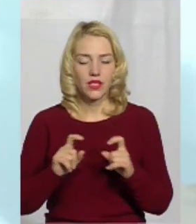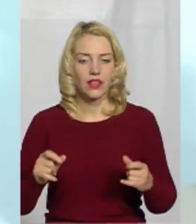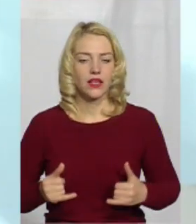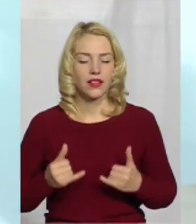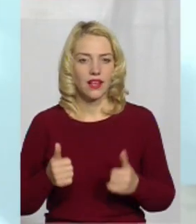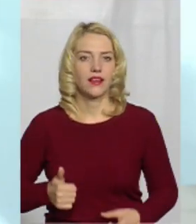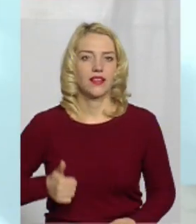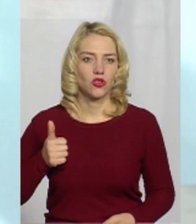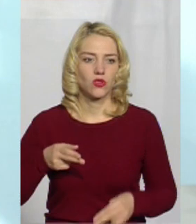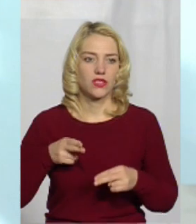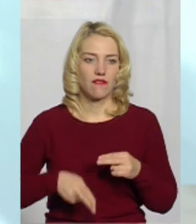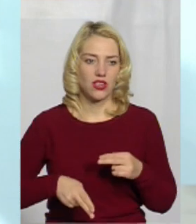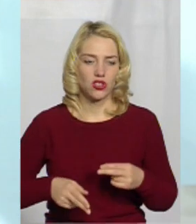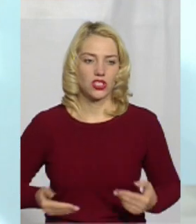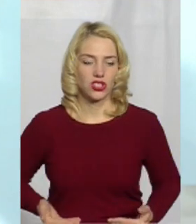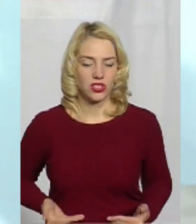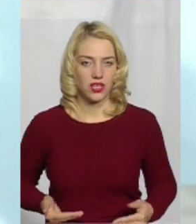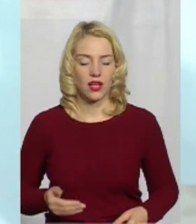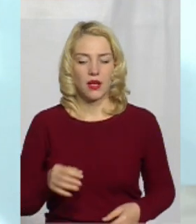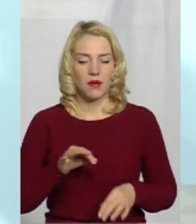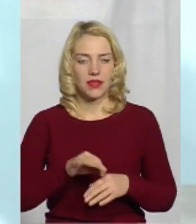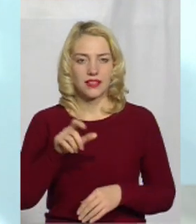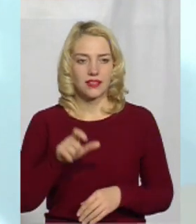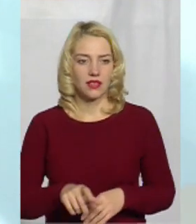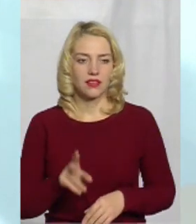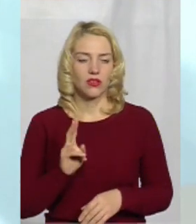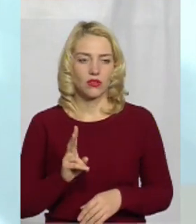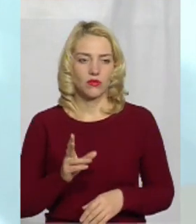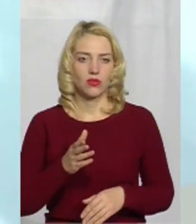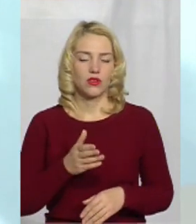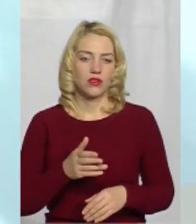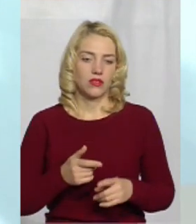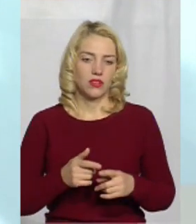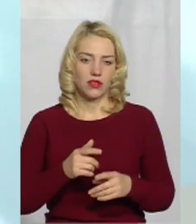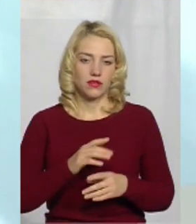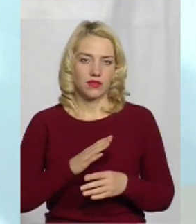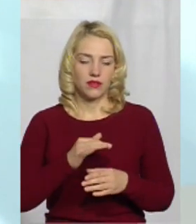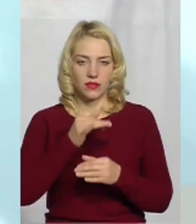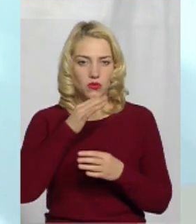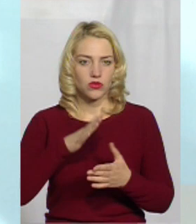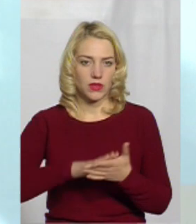гідного завершення життя пацієнта, якому, скажімо так, не судилося більше жити.